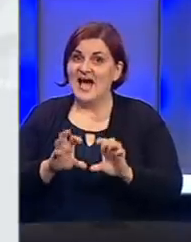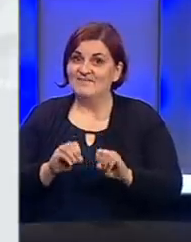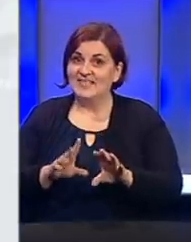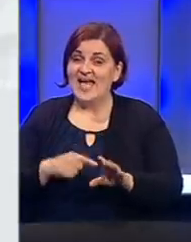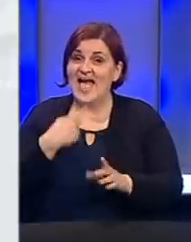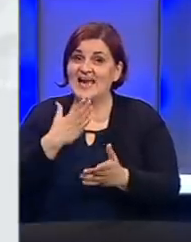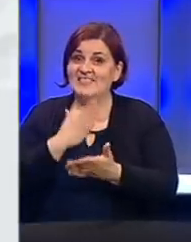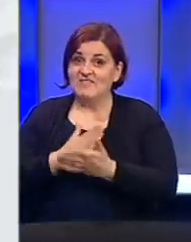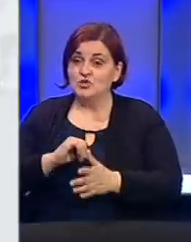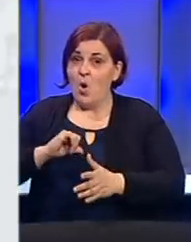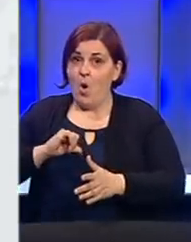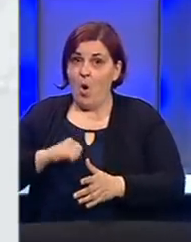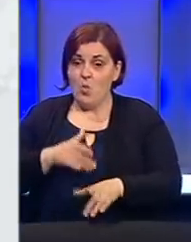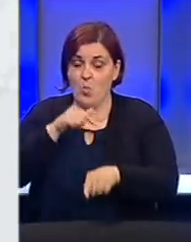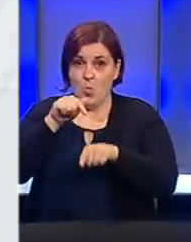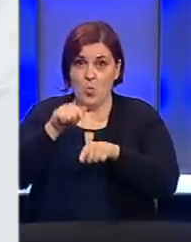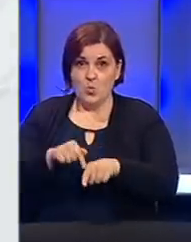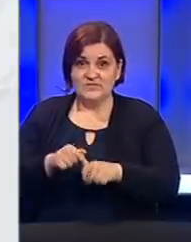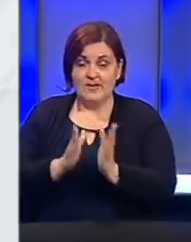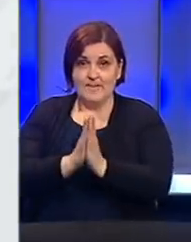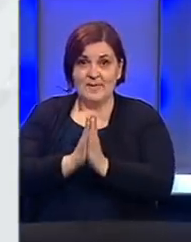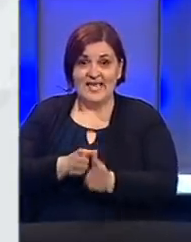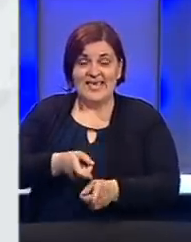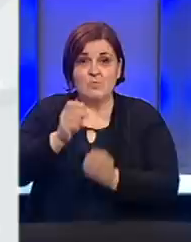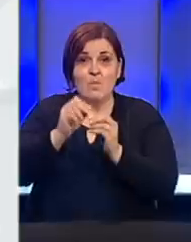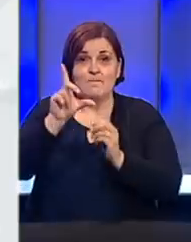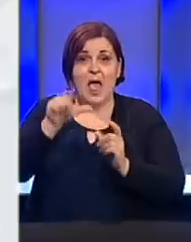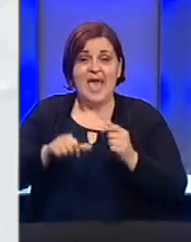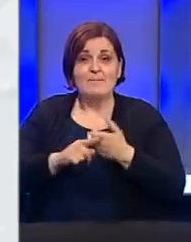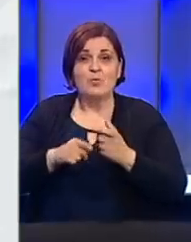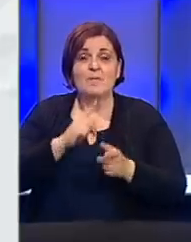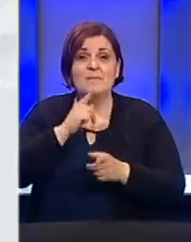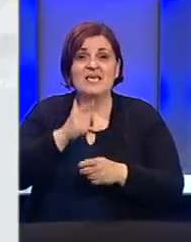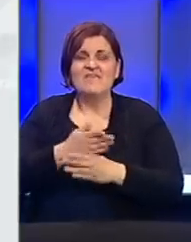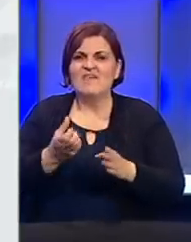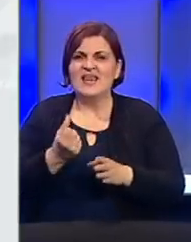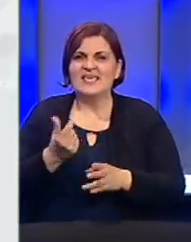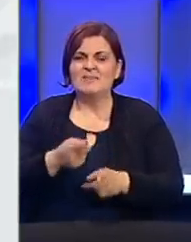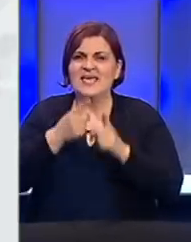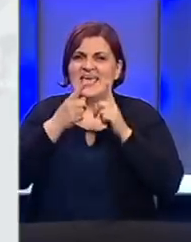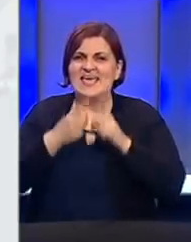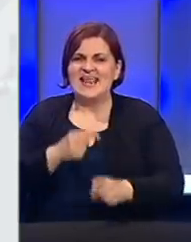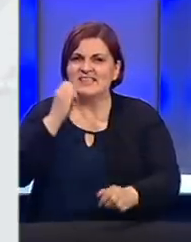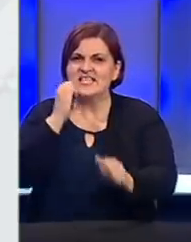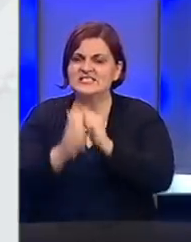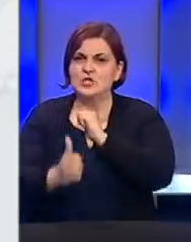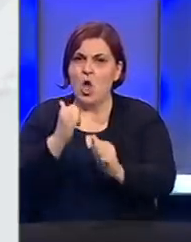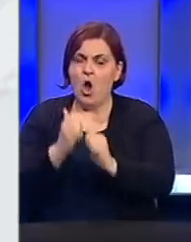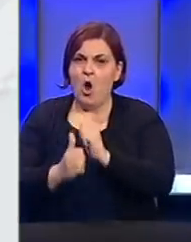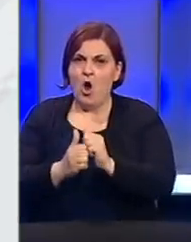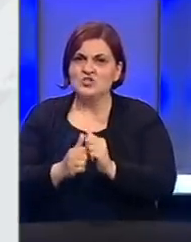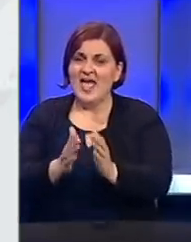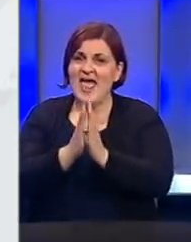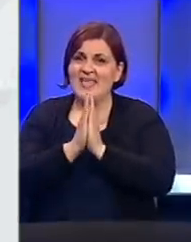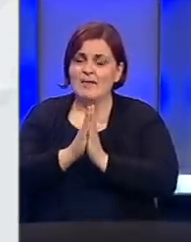kada je već odlučio da u Sarajevu služi mislu za ubijene u Blajburgu, među kojima je bio veliki broj ratnih zločinaca, da se